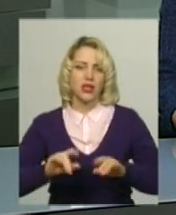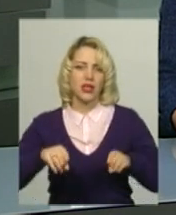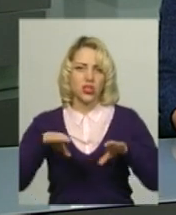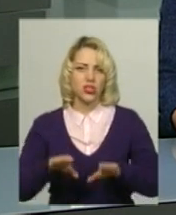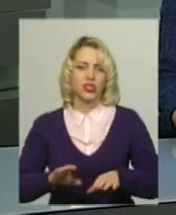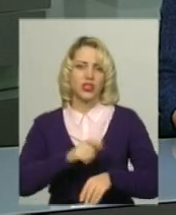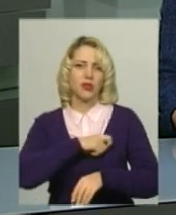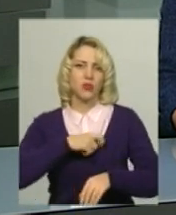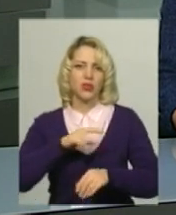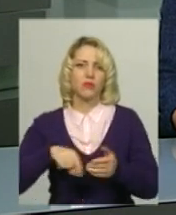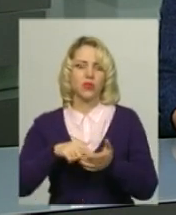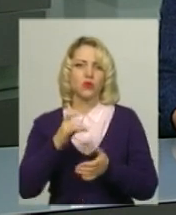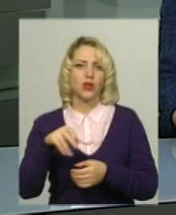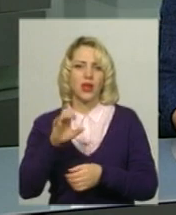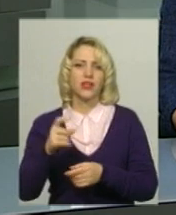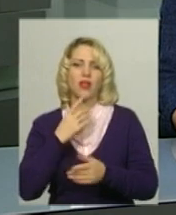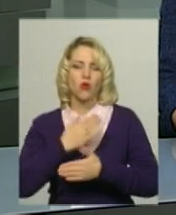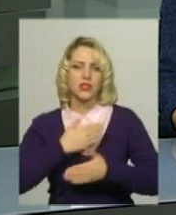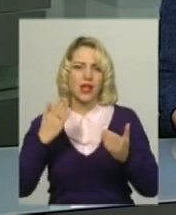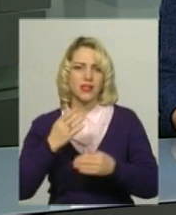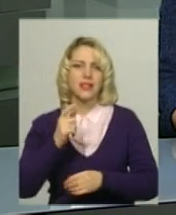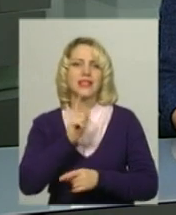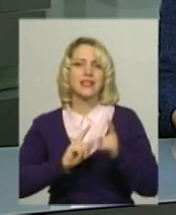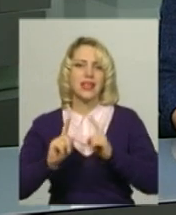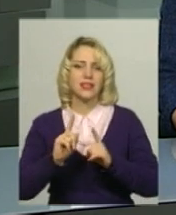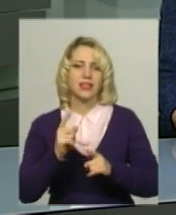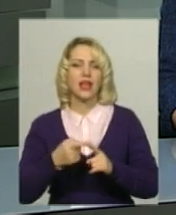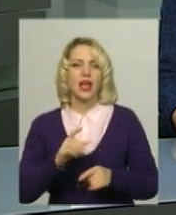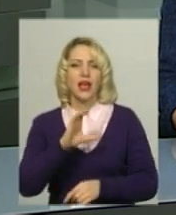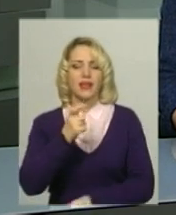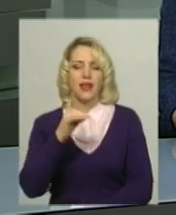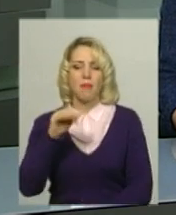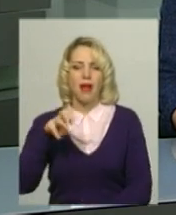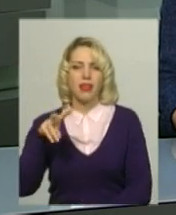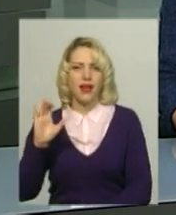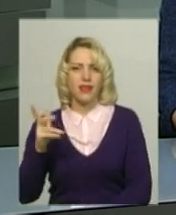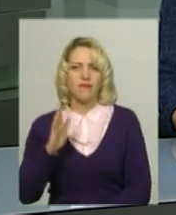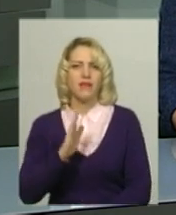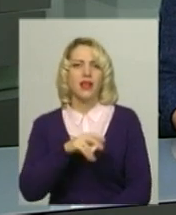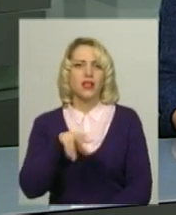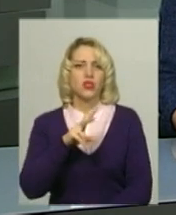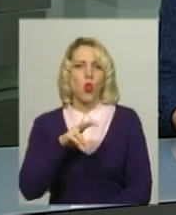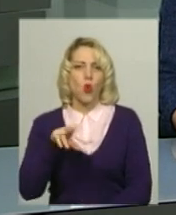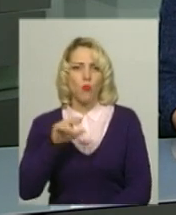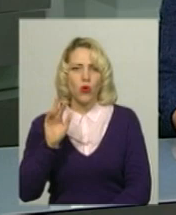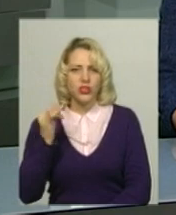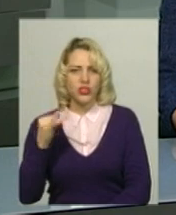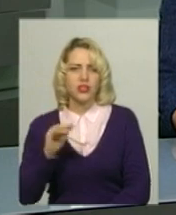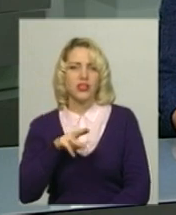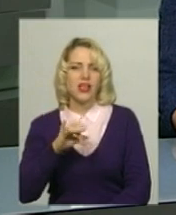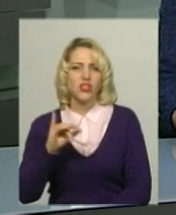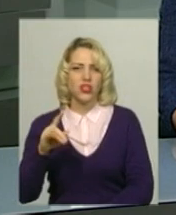ради на останній сесії 14 грудня цього року. Йдеться про Юрія Єрмолаєва, Дмитра Москаленка, Юрія Слободеніка та Віктора Ліщенка.